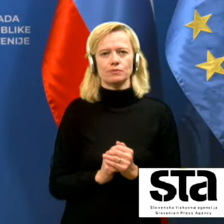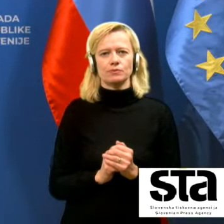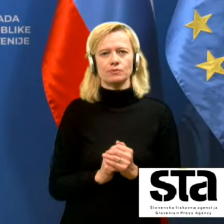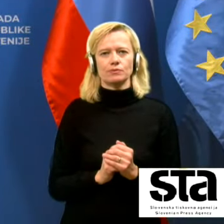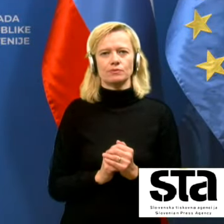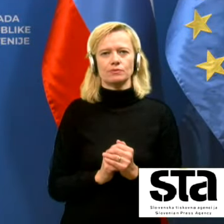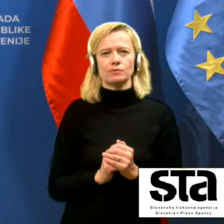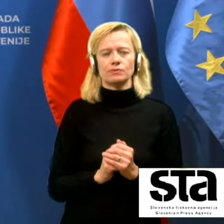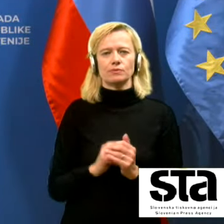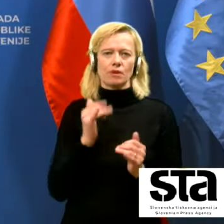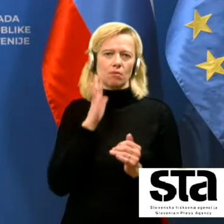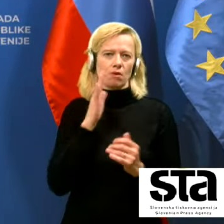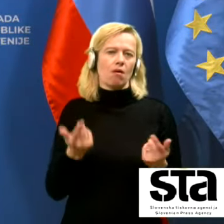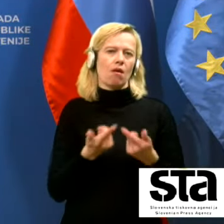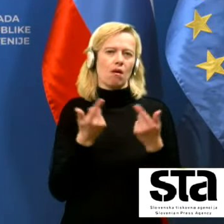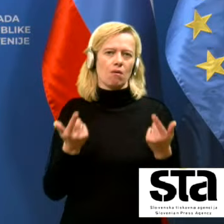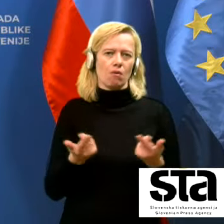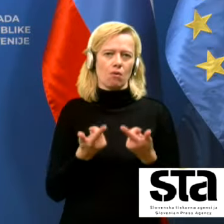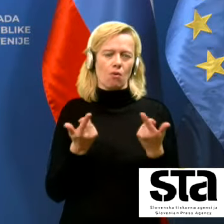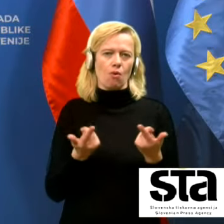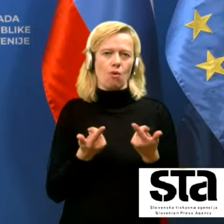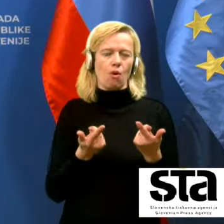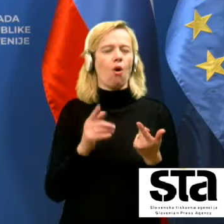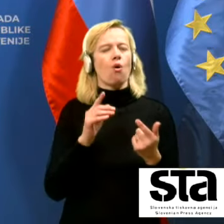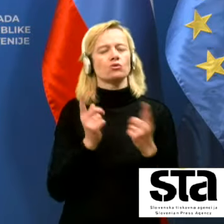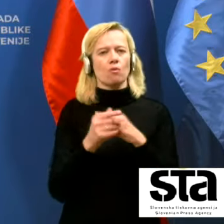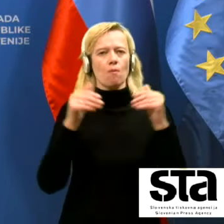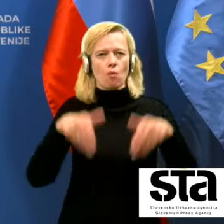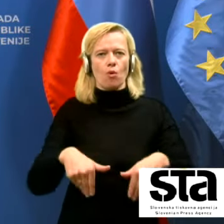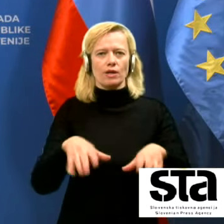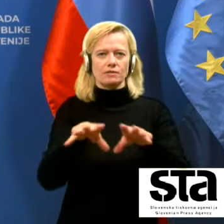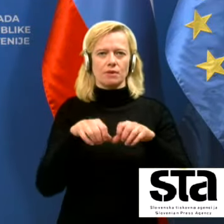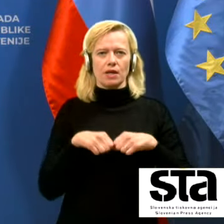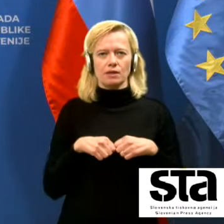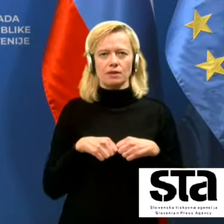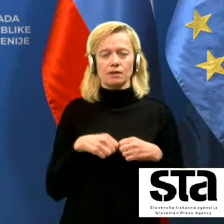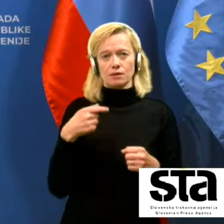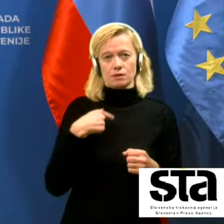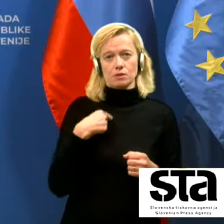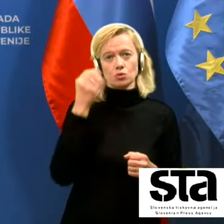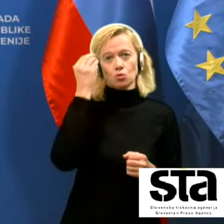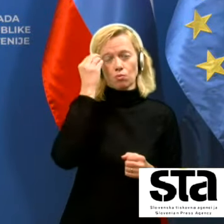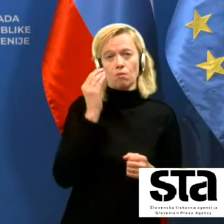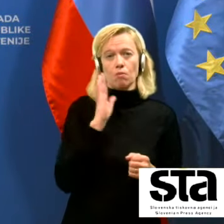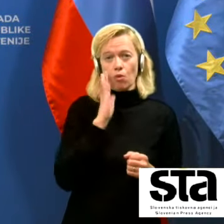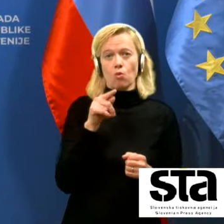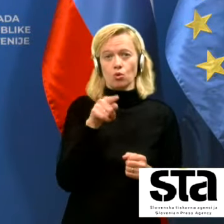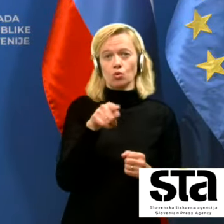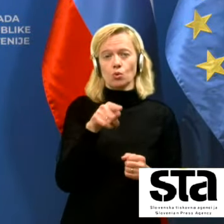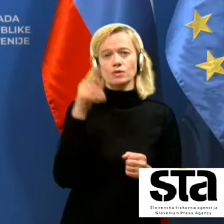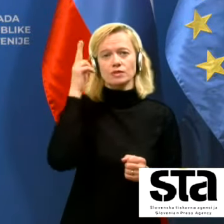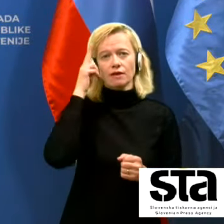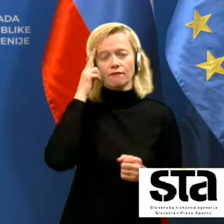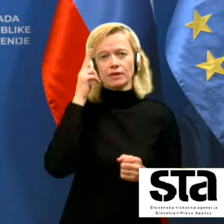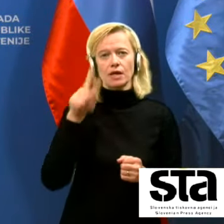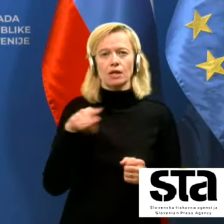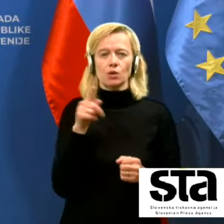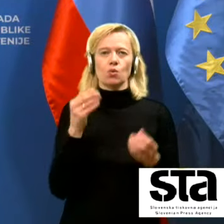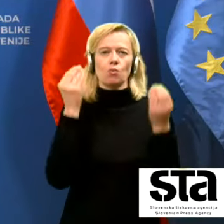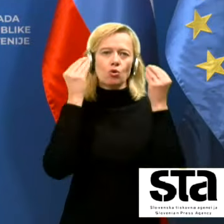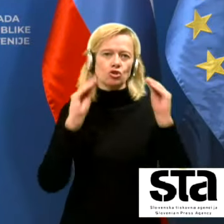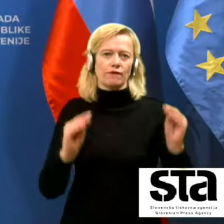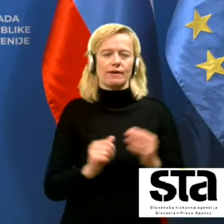bi ga lahko oziroma bi ga morali sprejeti in jaz upam da se bomo tega zavedali in upoštevali